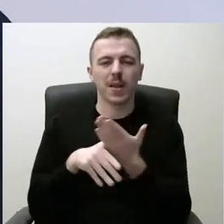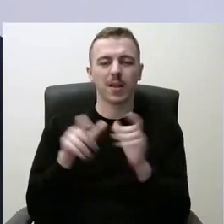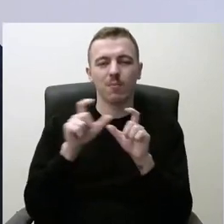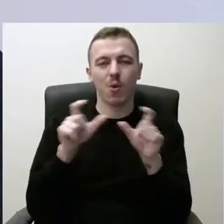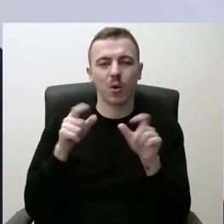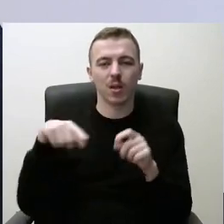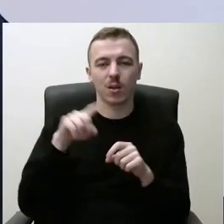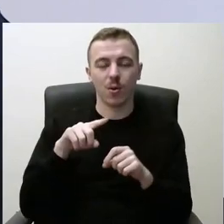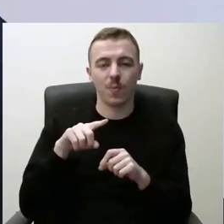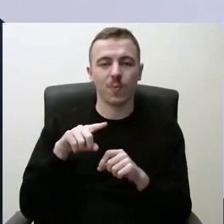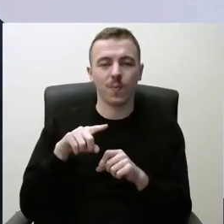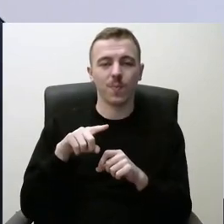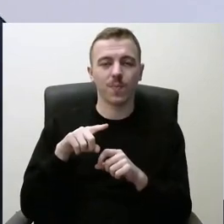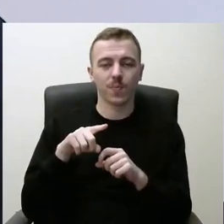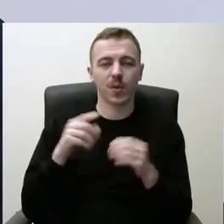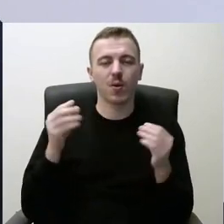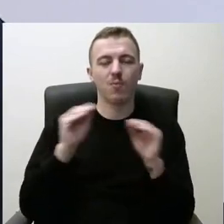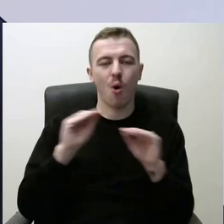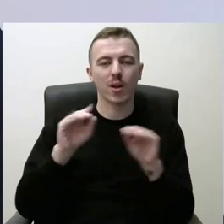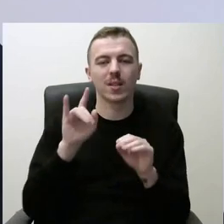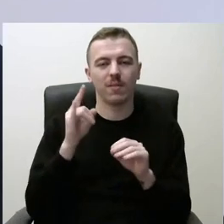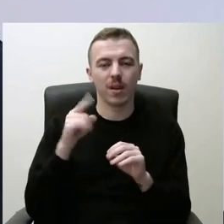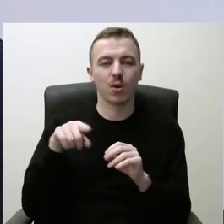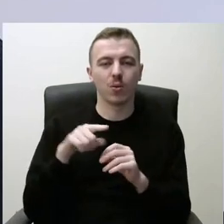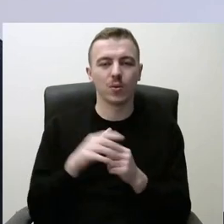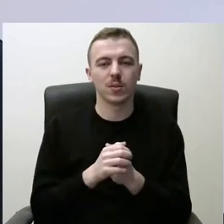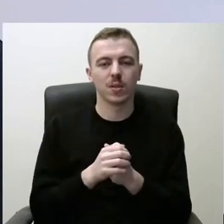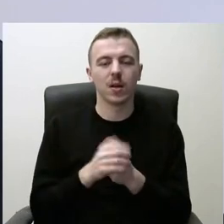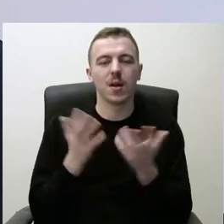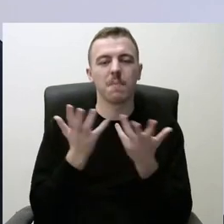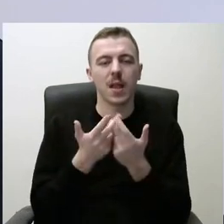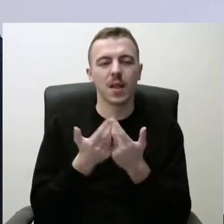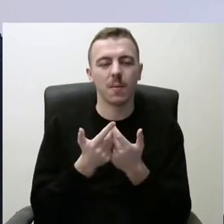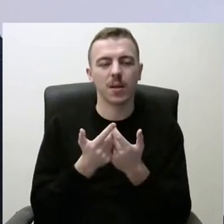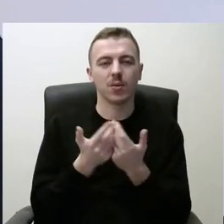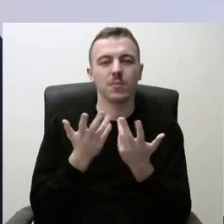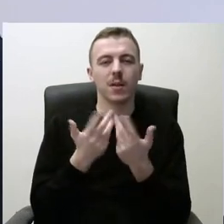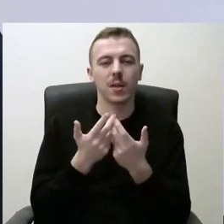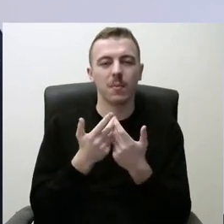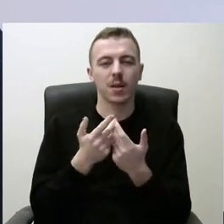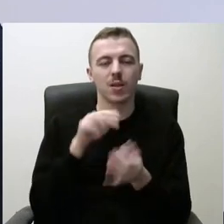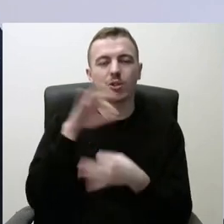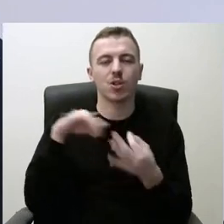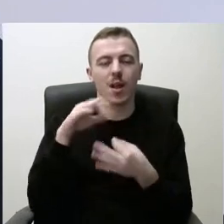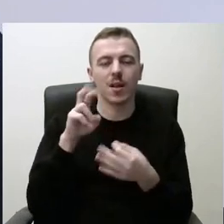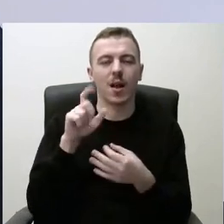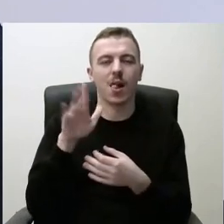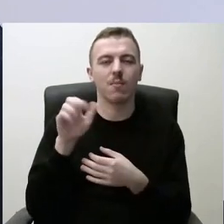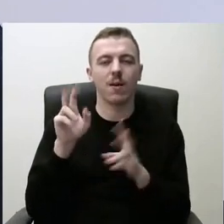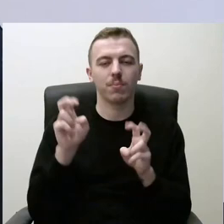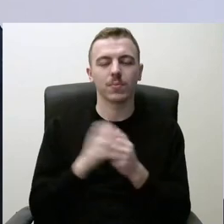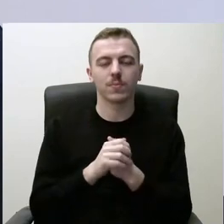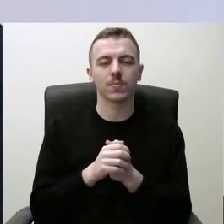mokyti vaikus matematikos, matematika tai inžinierinės kalbos raidės.